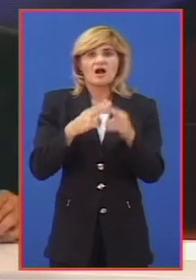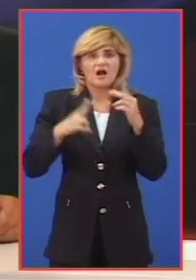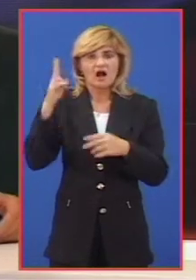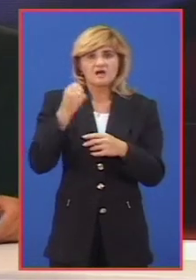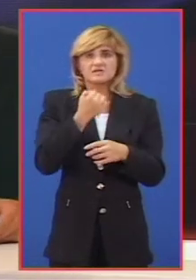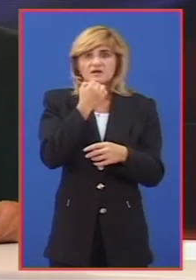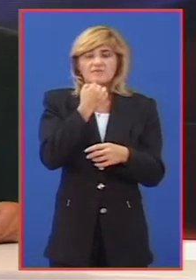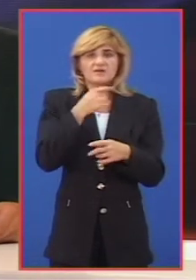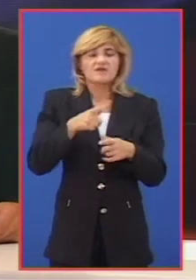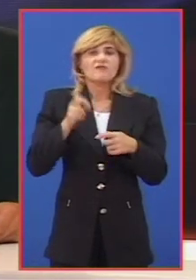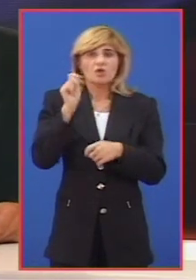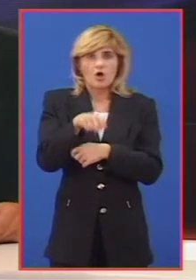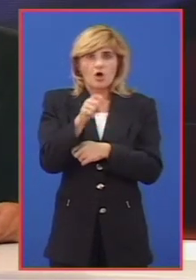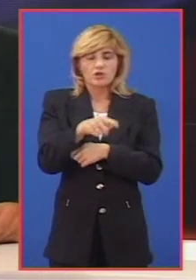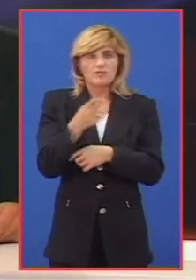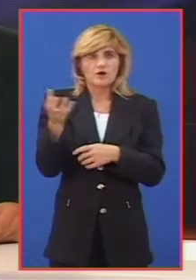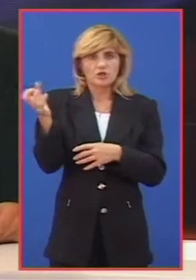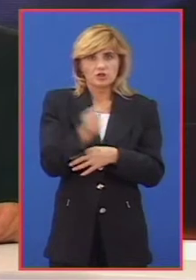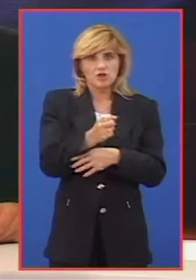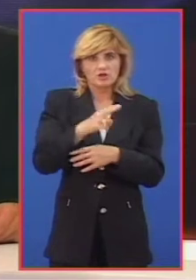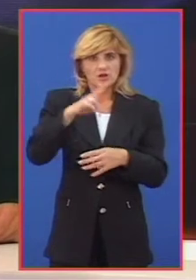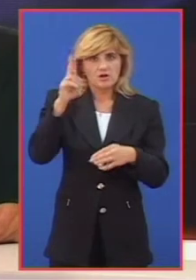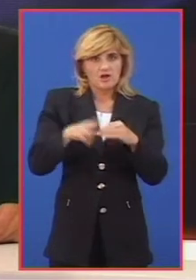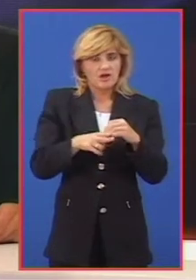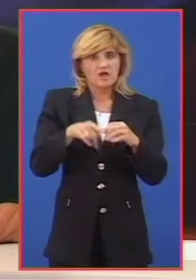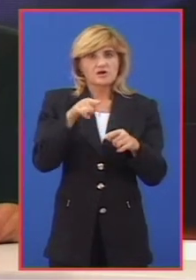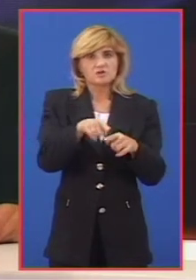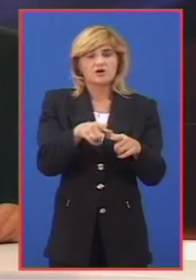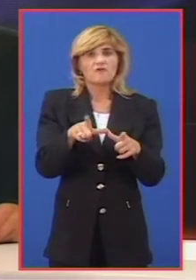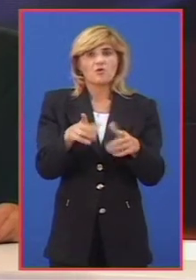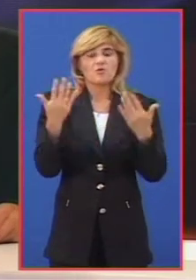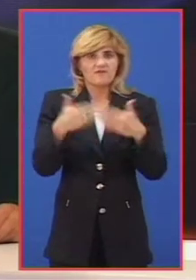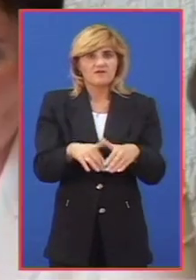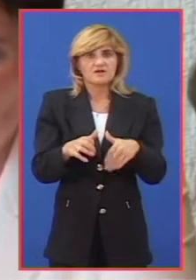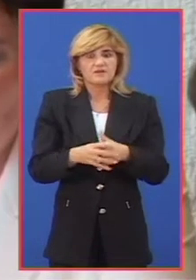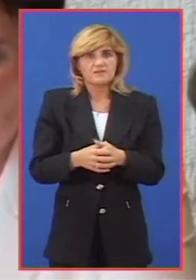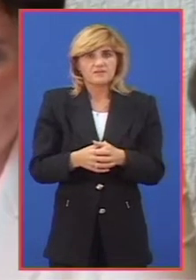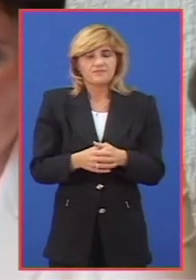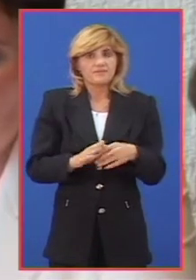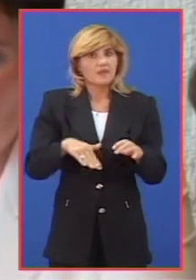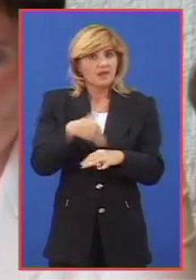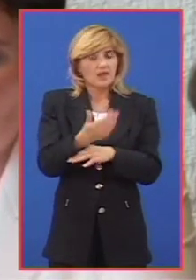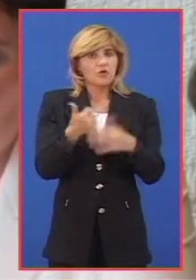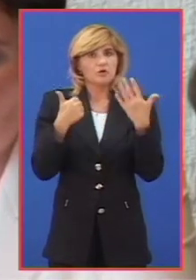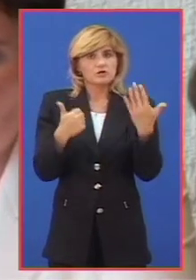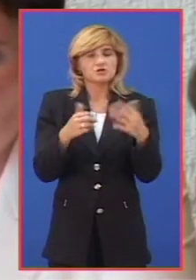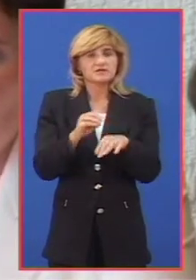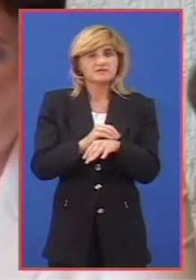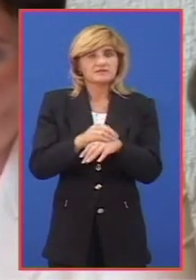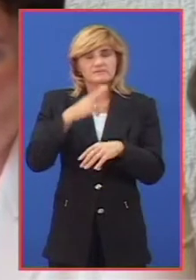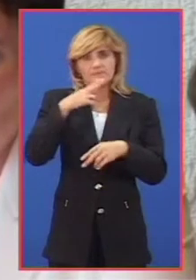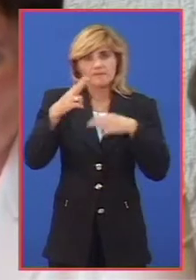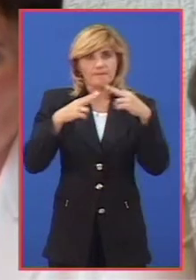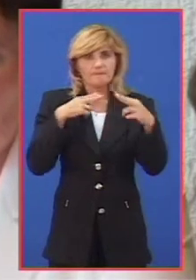poljoprivrede koji je doneo odluke koje bi trebalo da reše situaciju u Agrosemenu. Nakon šest mjeseci pregovora i